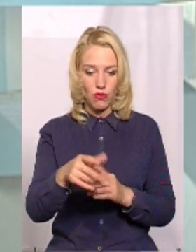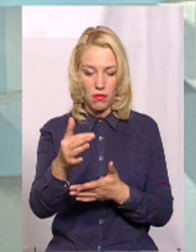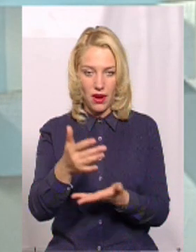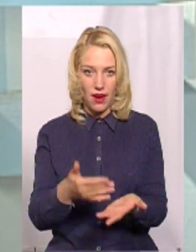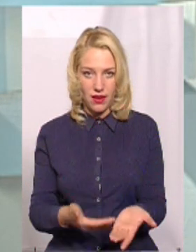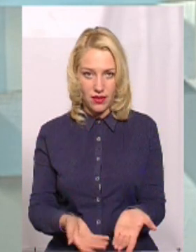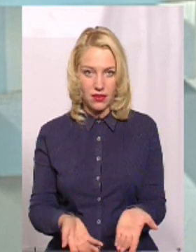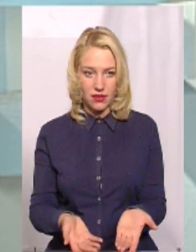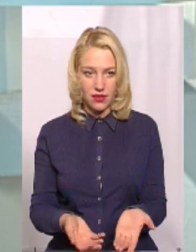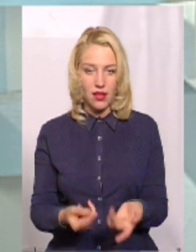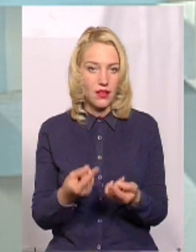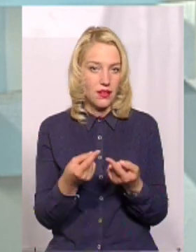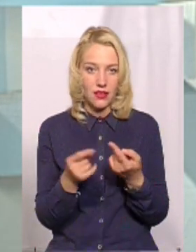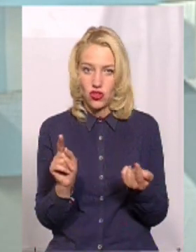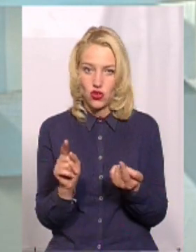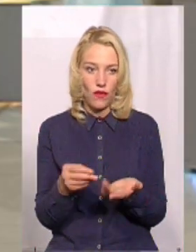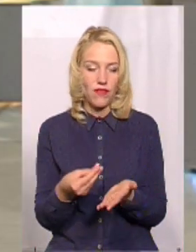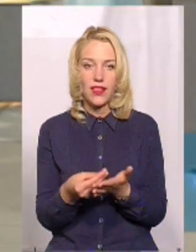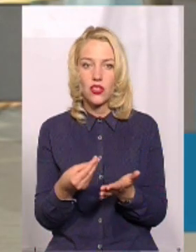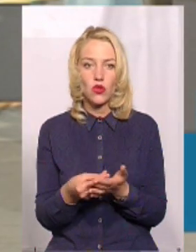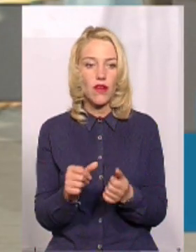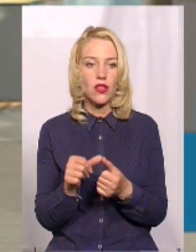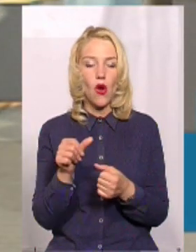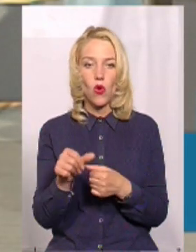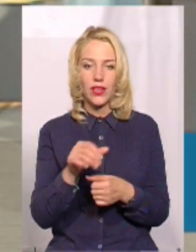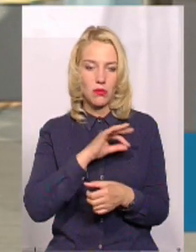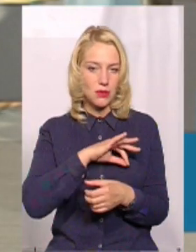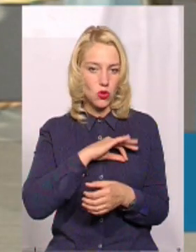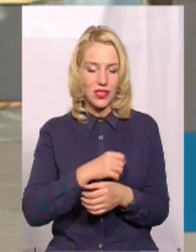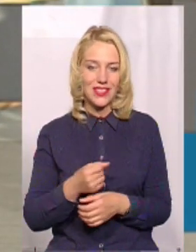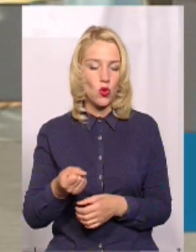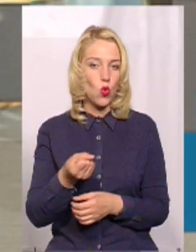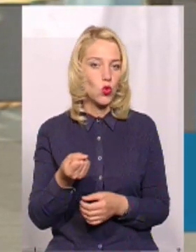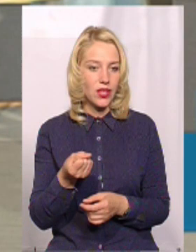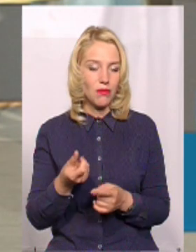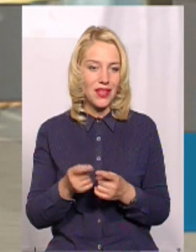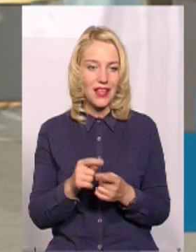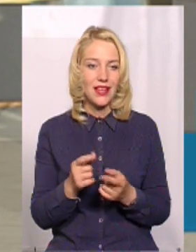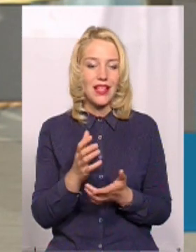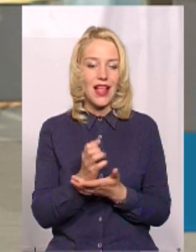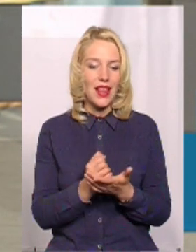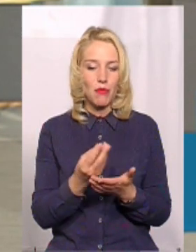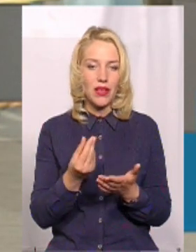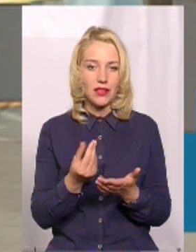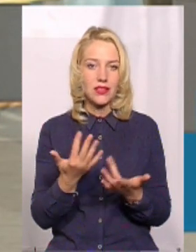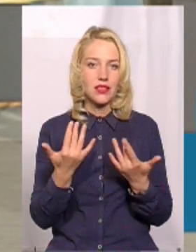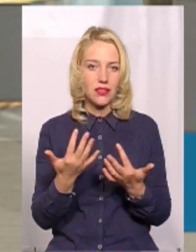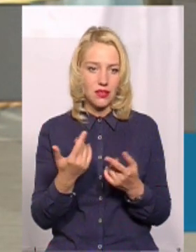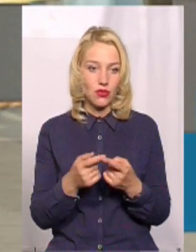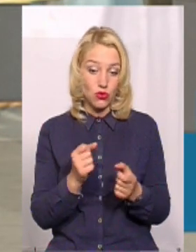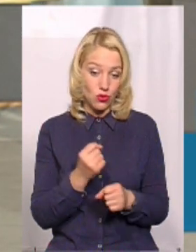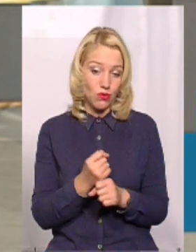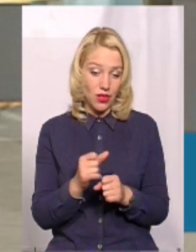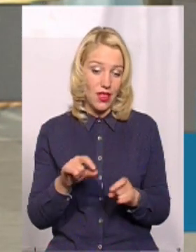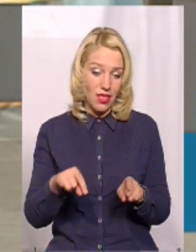перелік іншого фінансування, крім експлуатаційного утримання, тобто ліміту на експлуатаційне утримання, там зробили